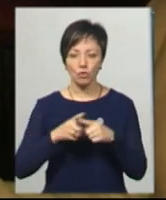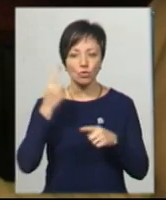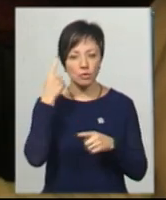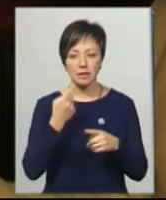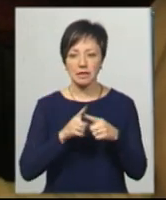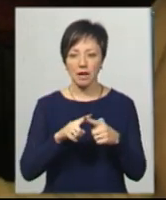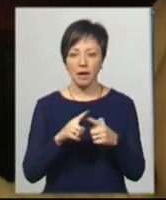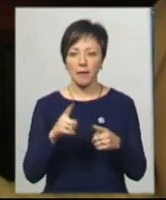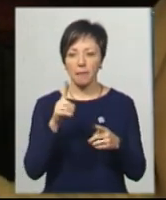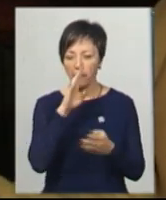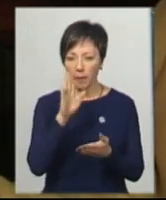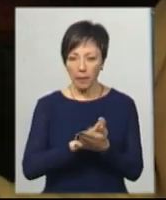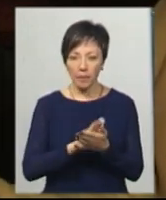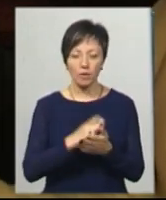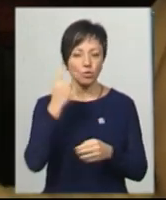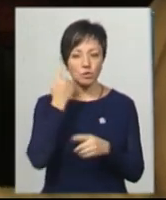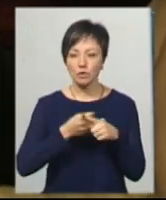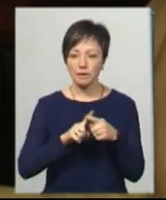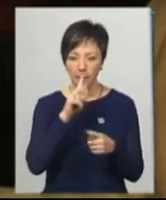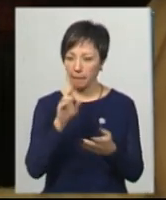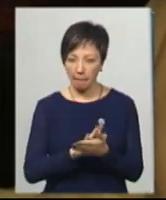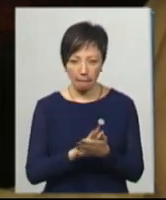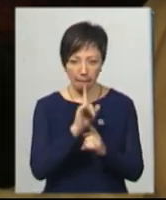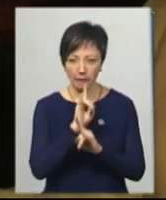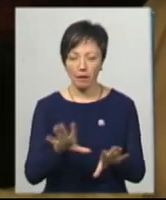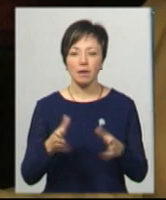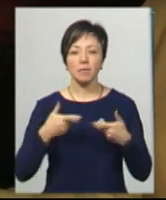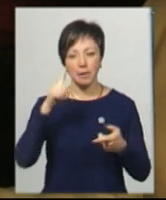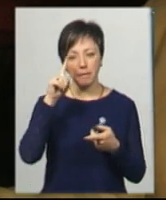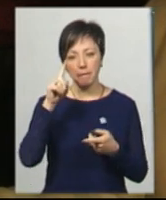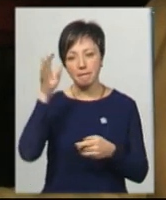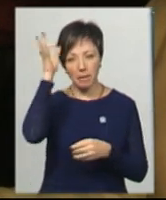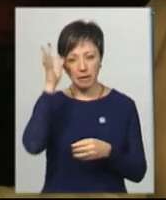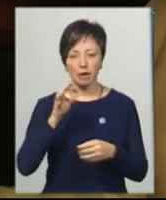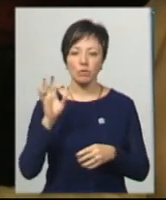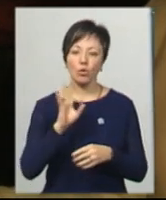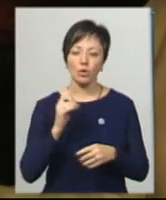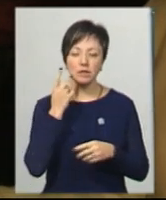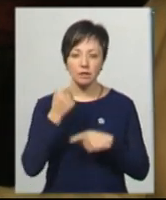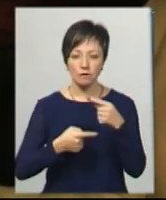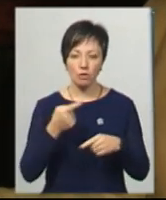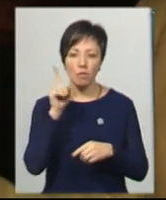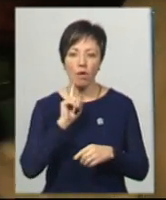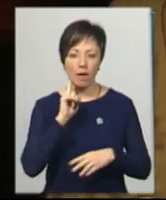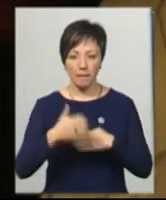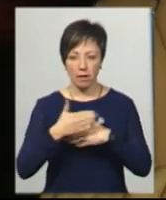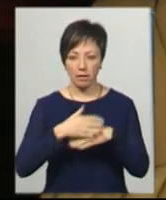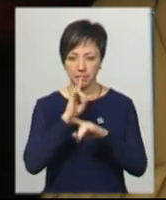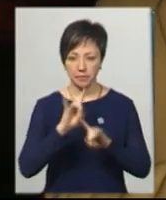замнеться. Насправді, вони мають розуміти, що це все не замнеться. І ми будемо пам'ятати про них завжди, доки вони не понесуть своє покарання.